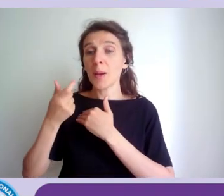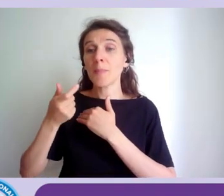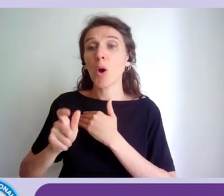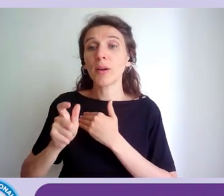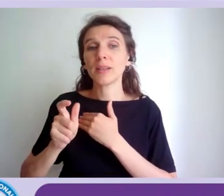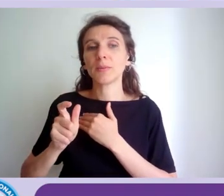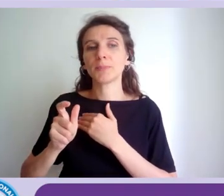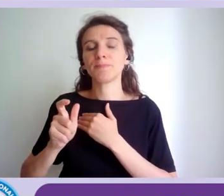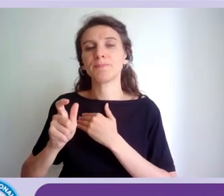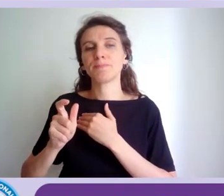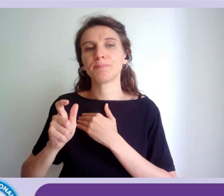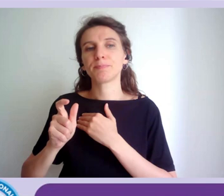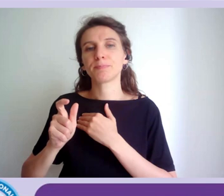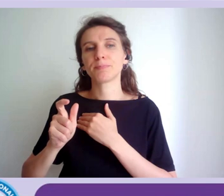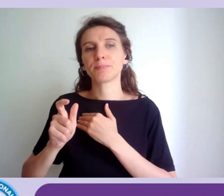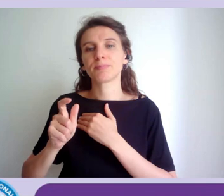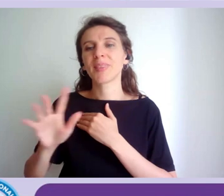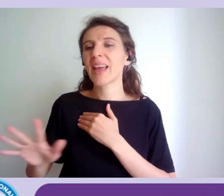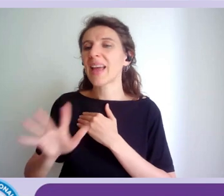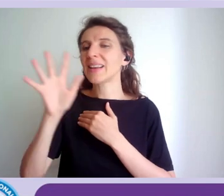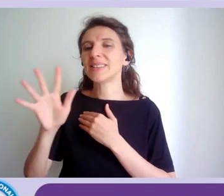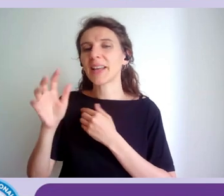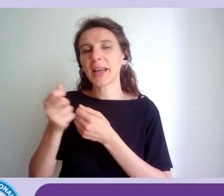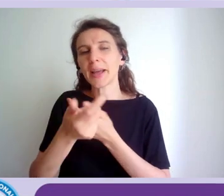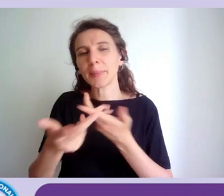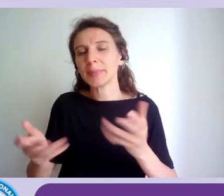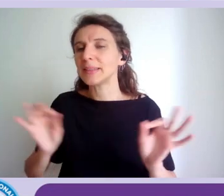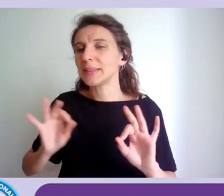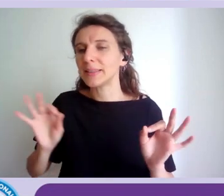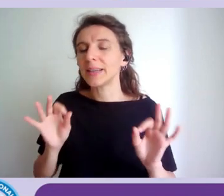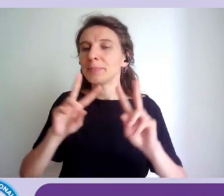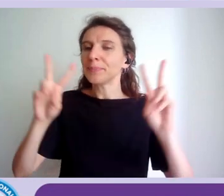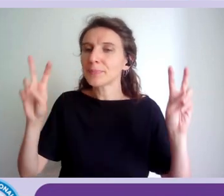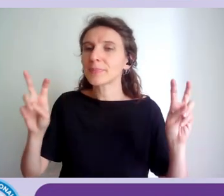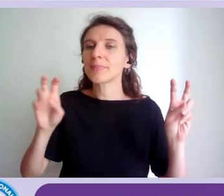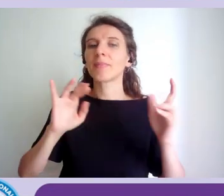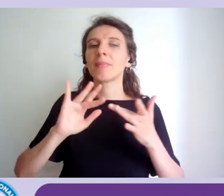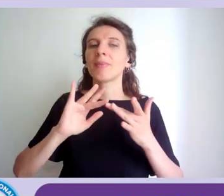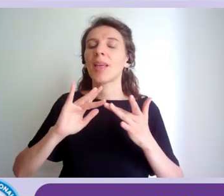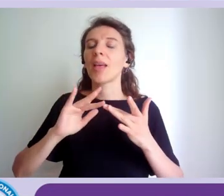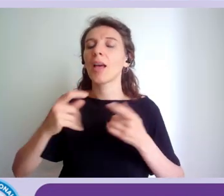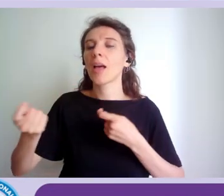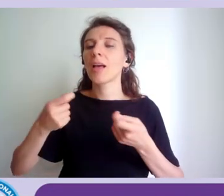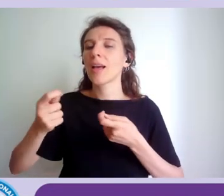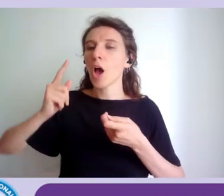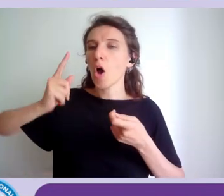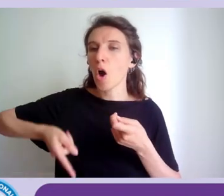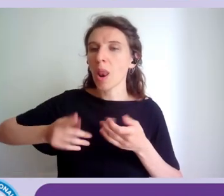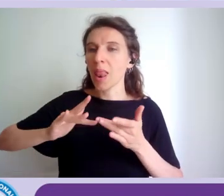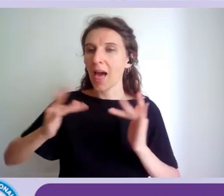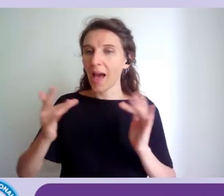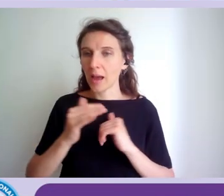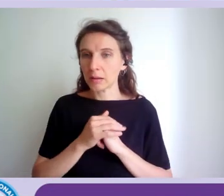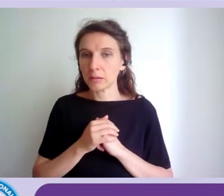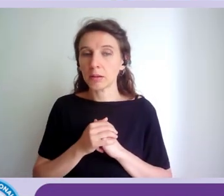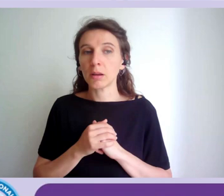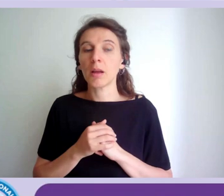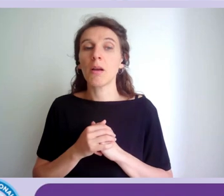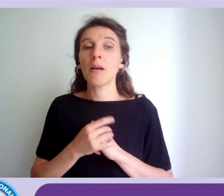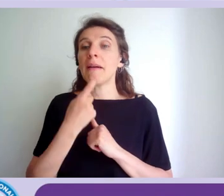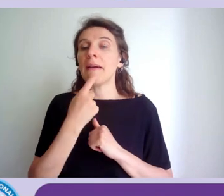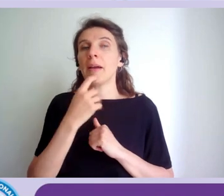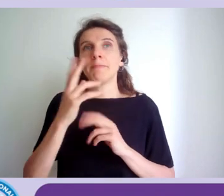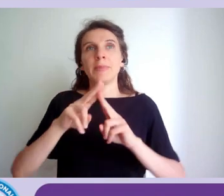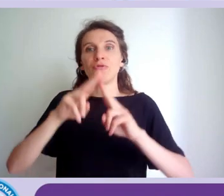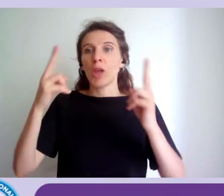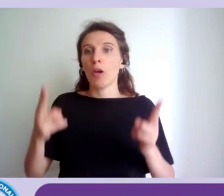fatto particolari esempi ma pensiamo all'ambito e-commerce nell'ambito e-commerce chi gestisce un negozio